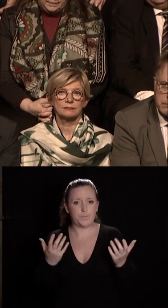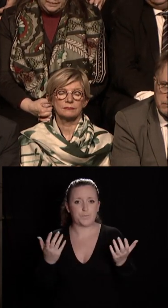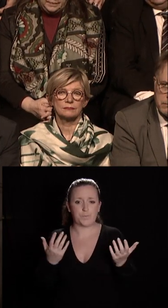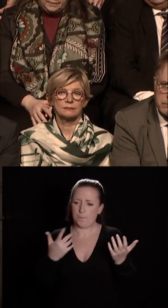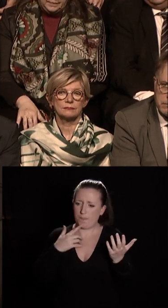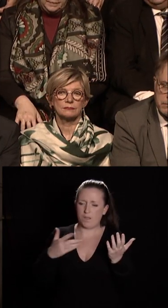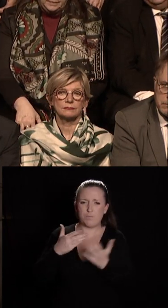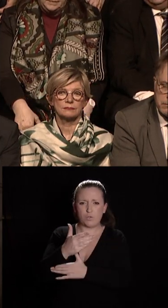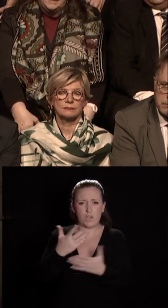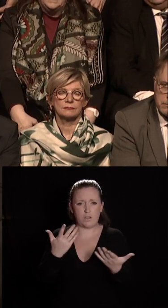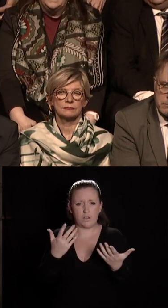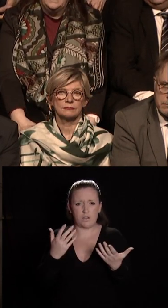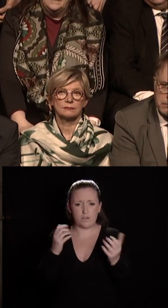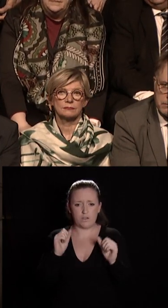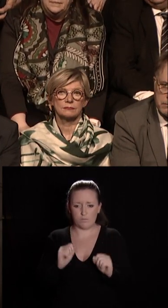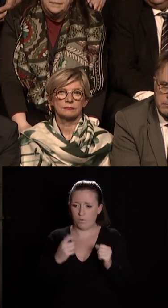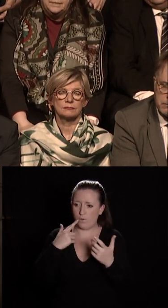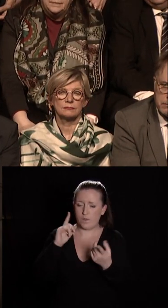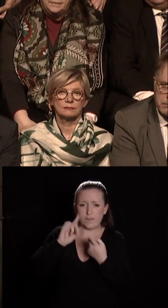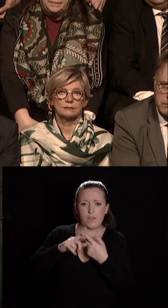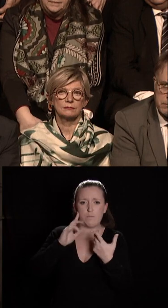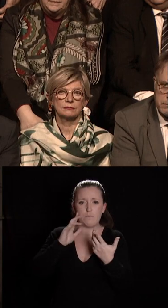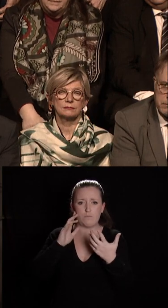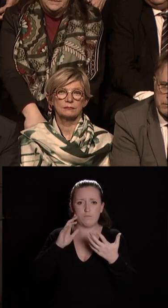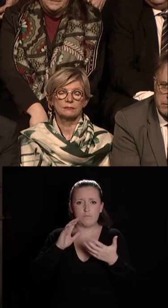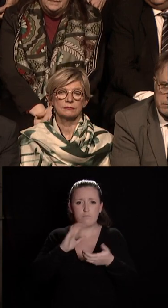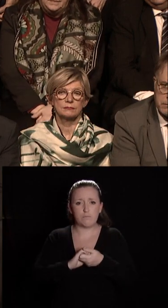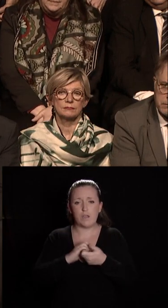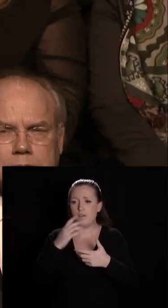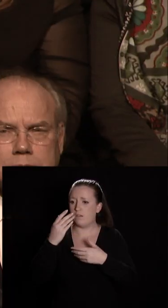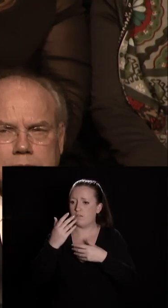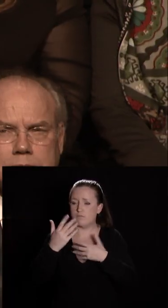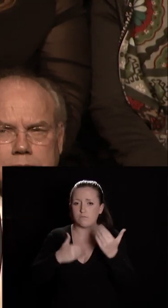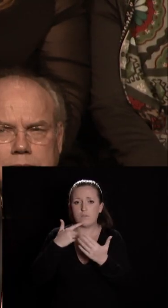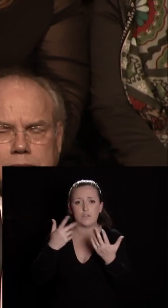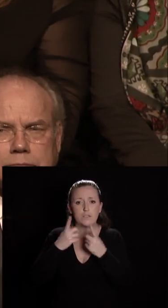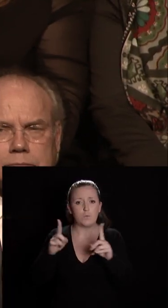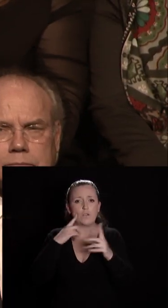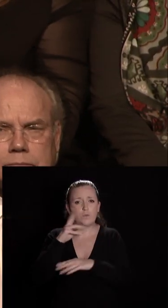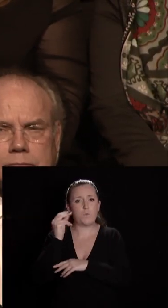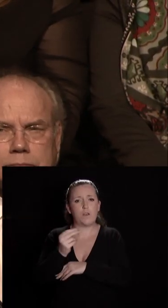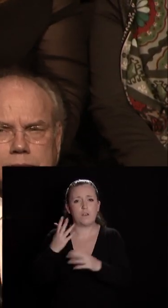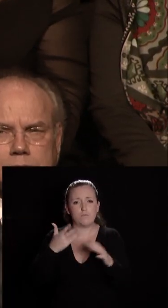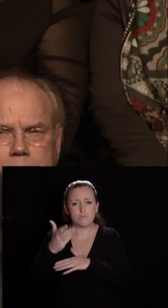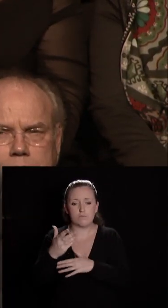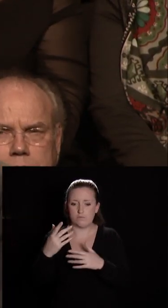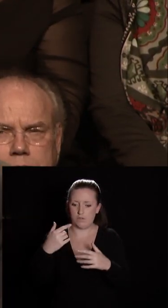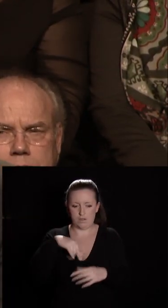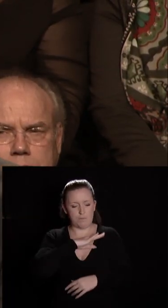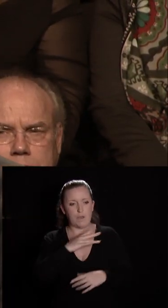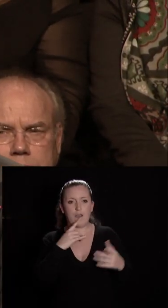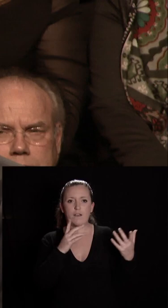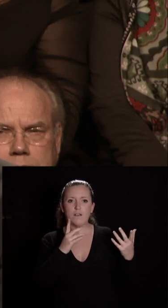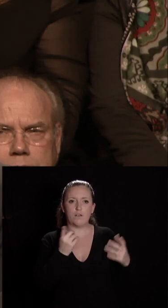projet au service de la paix de la démocratie et des progrès humains que ce soit nous avec nos jumelages nos